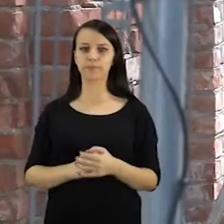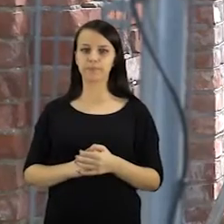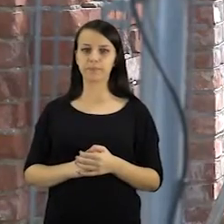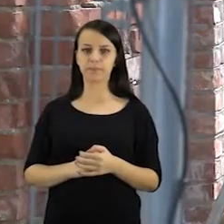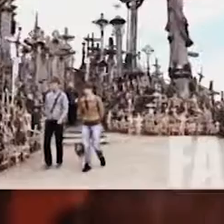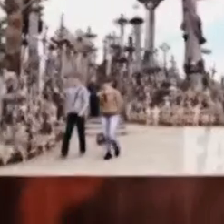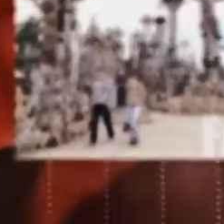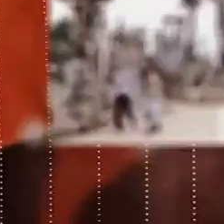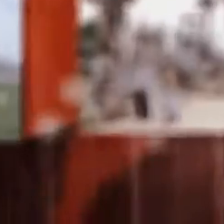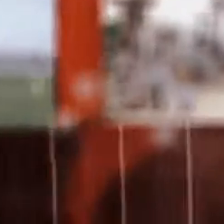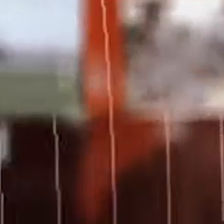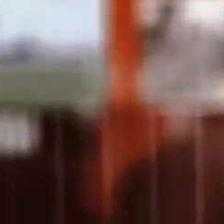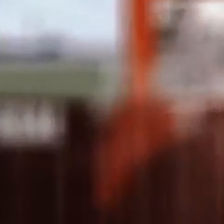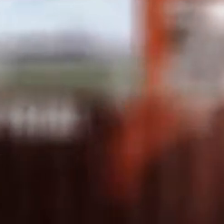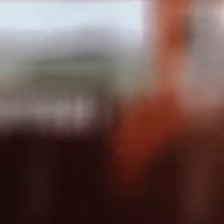varžytinių.